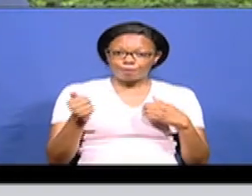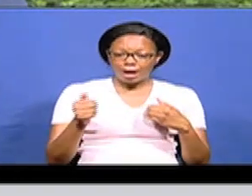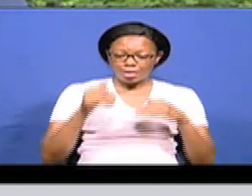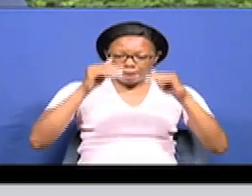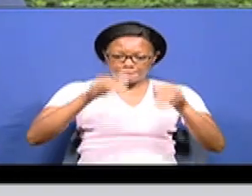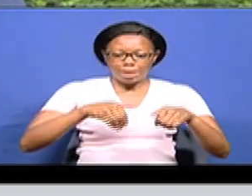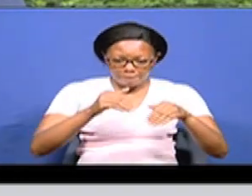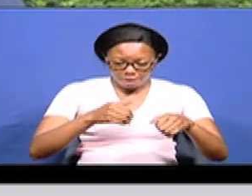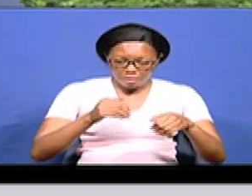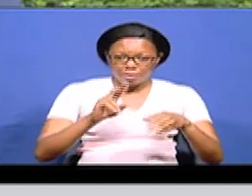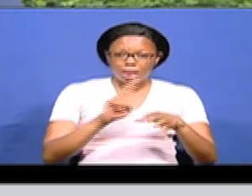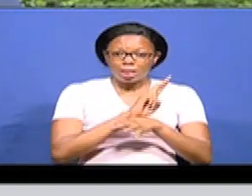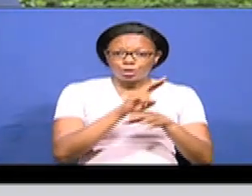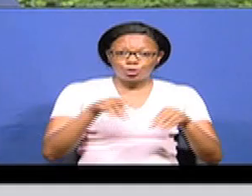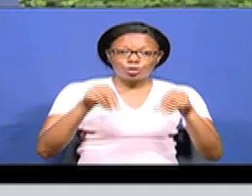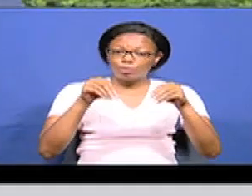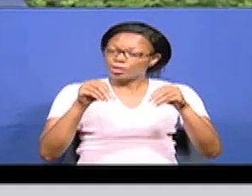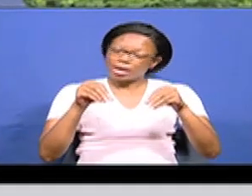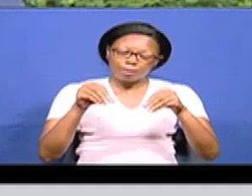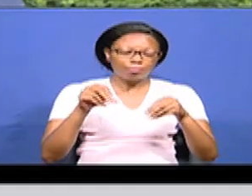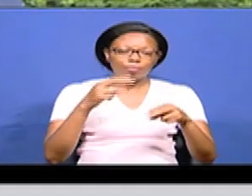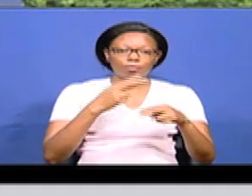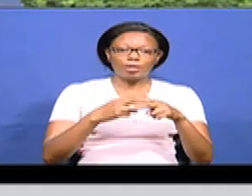Kipindi chako mkulima